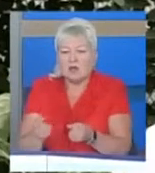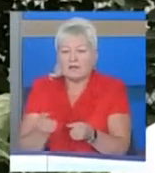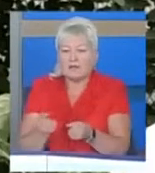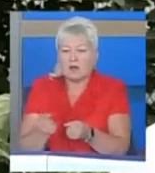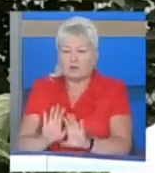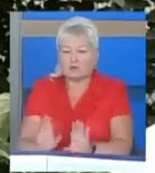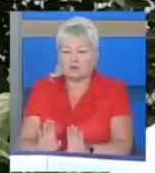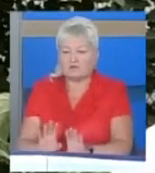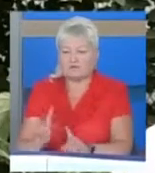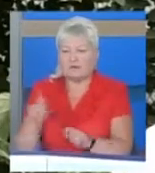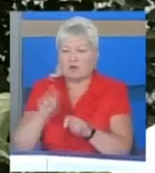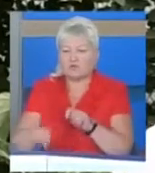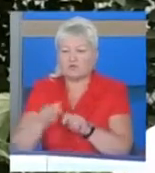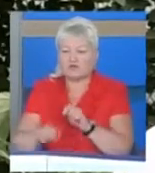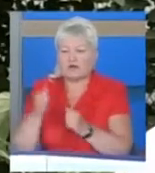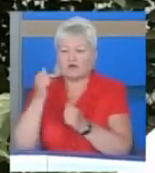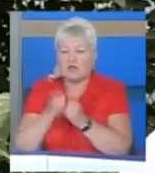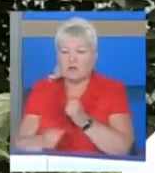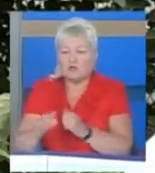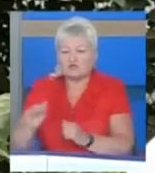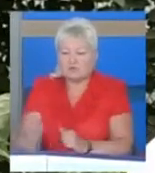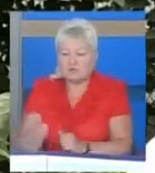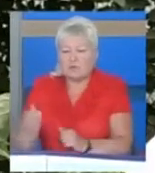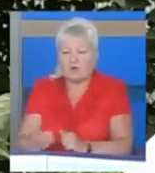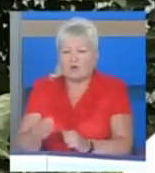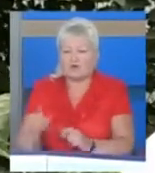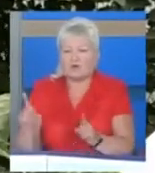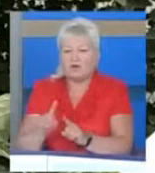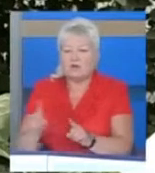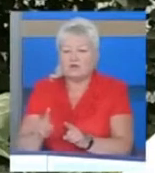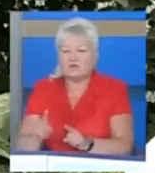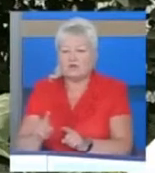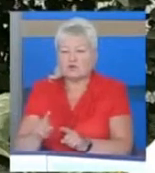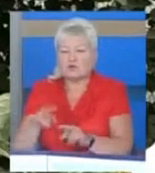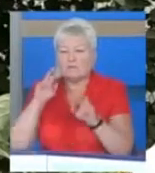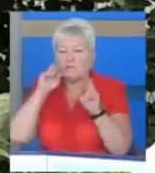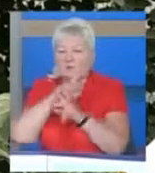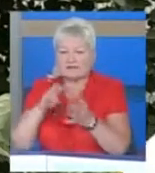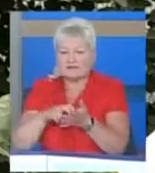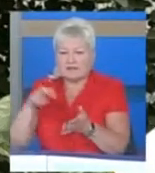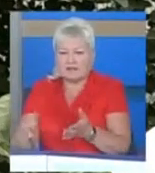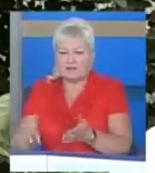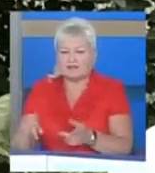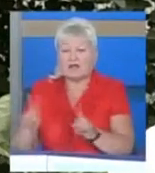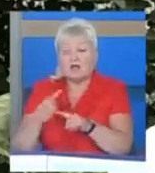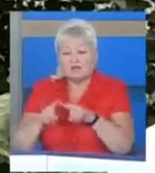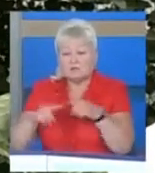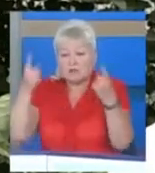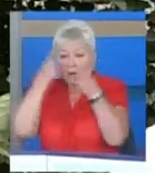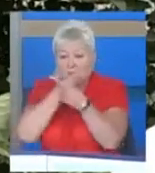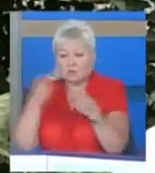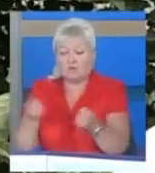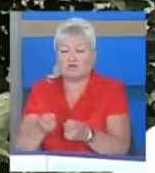не контролювати кожну вибоїнку, щоб не збитись і не на тій зупинці вийти, а щоб це оголошувалося. Щоб людина